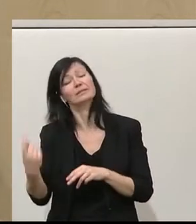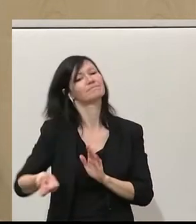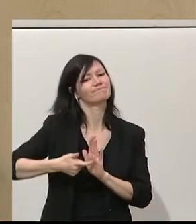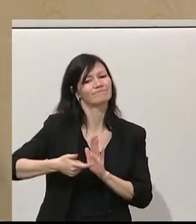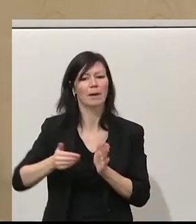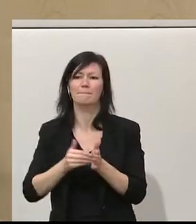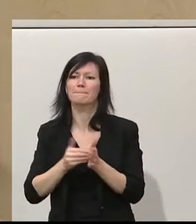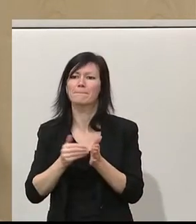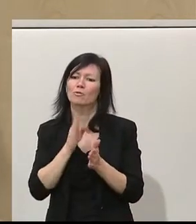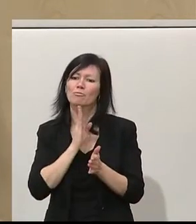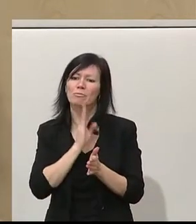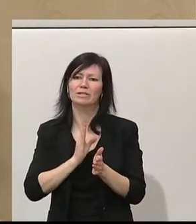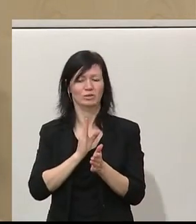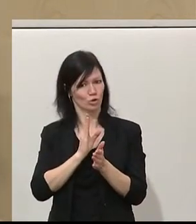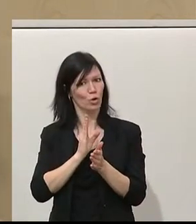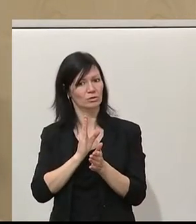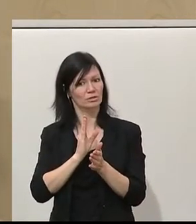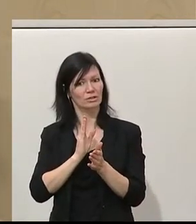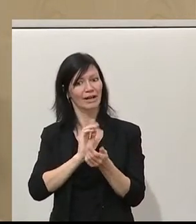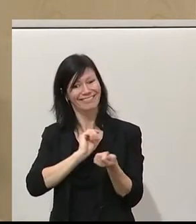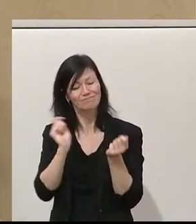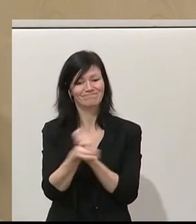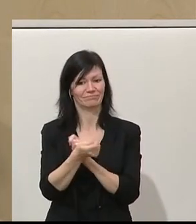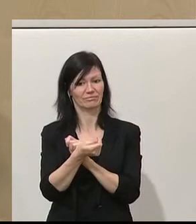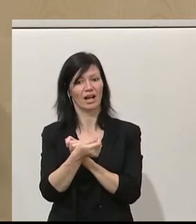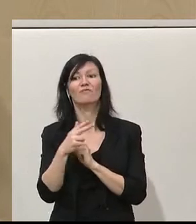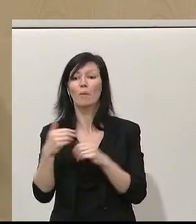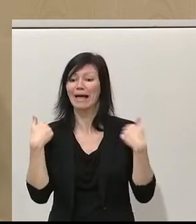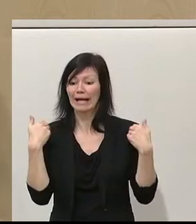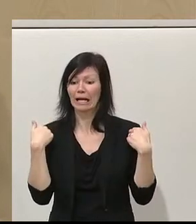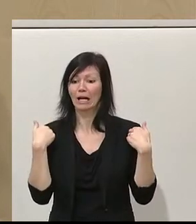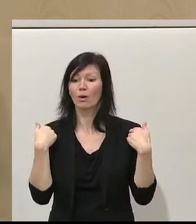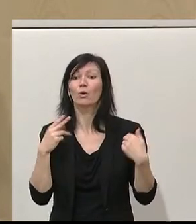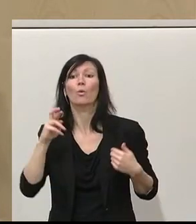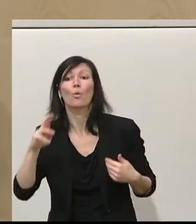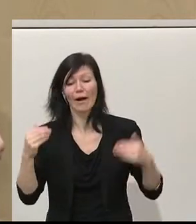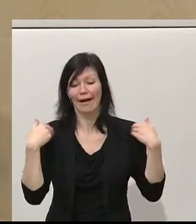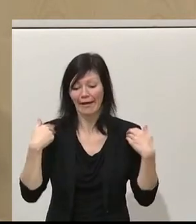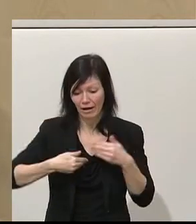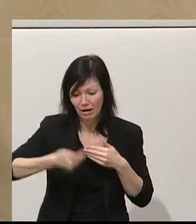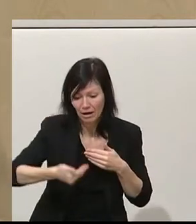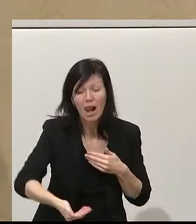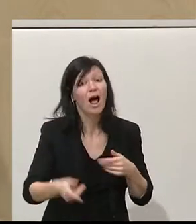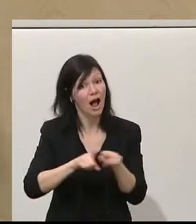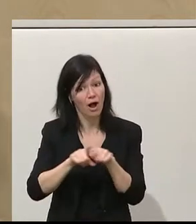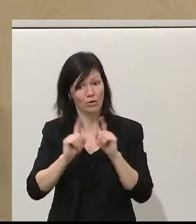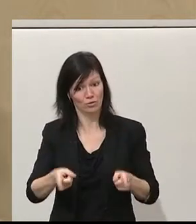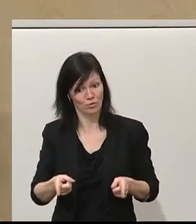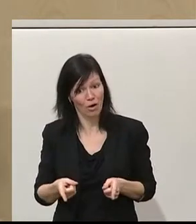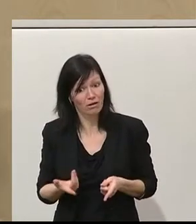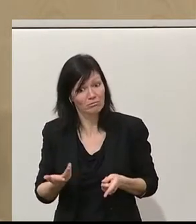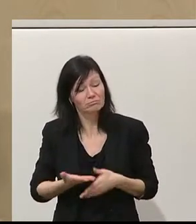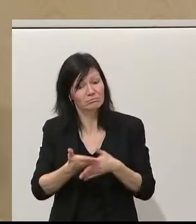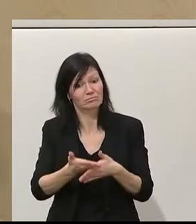das Pensionssystem enkelfit ist. Und gerade bei dieser Bundesregierung, die die meisten Ministerinnen und Minister unter